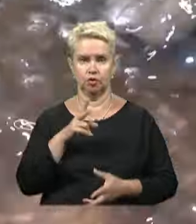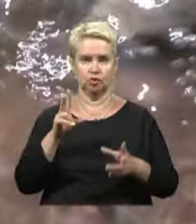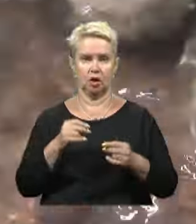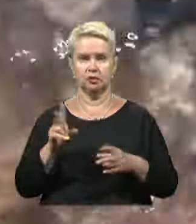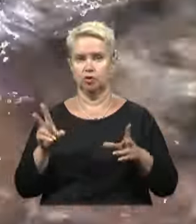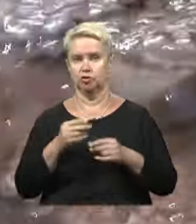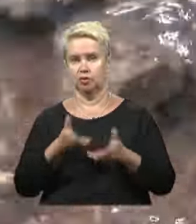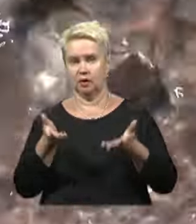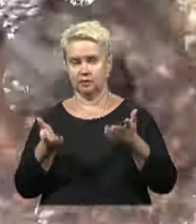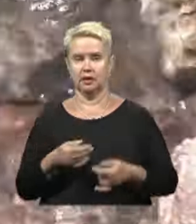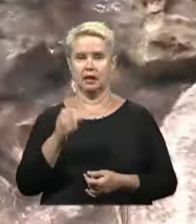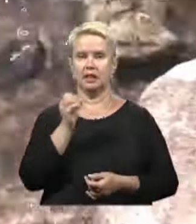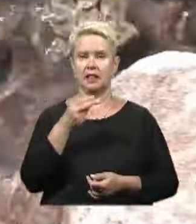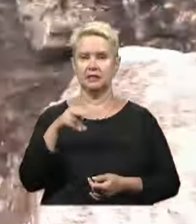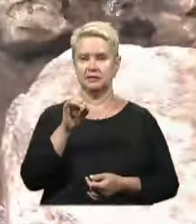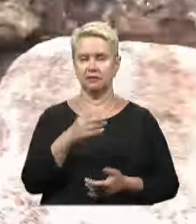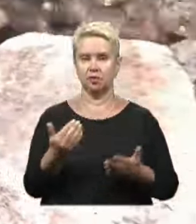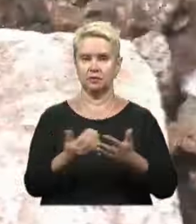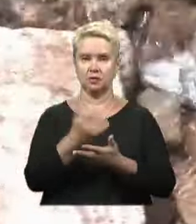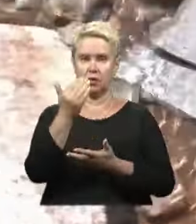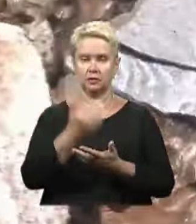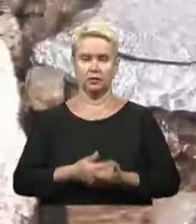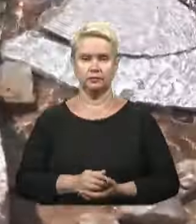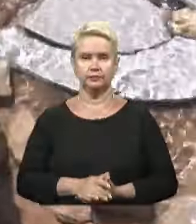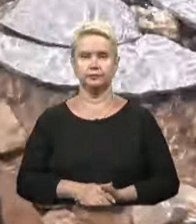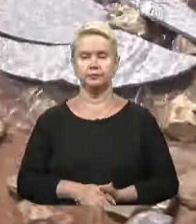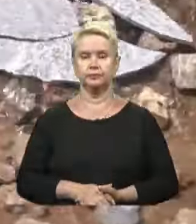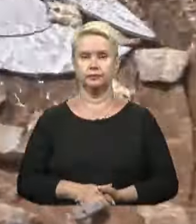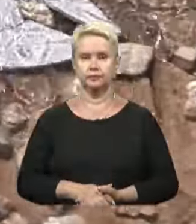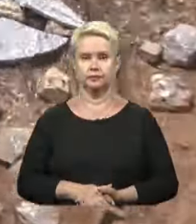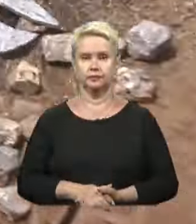Тетяна Заяць та Денис Єлисавенко. Новини 11 каналу.